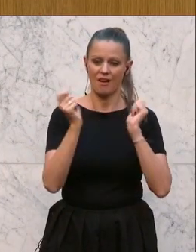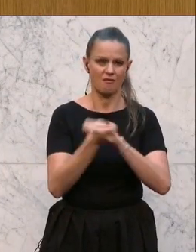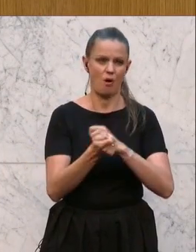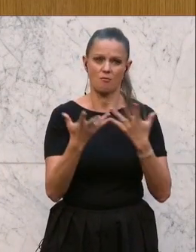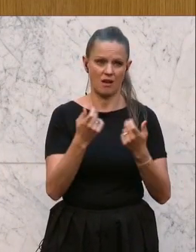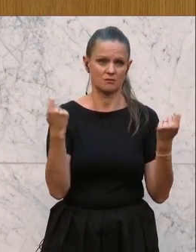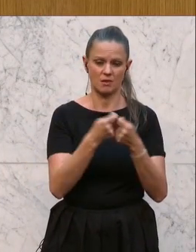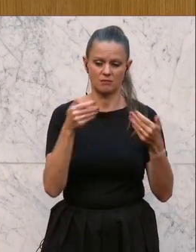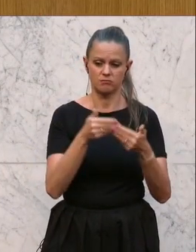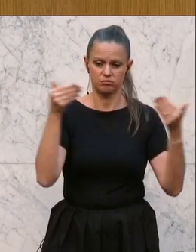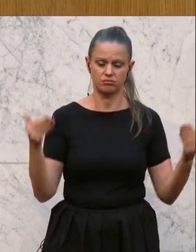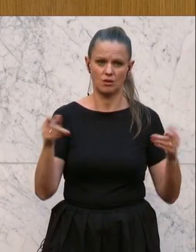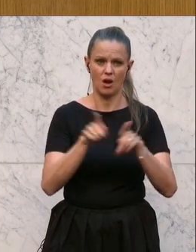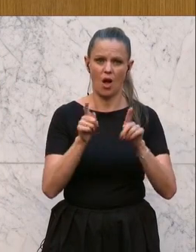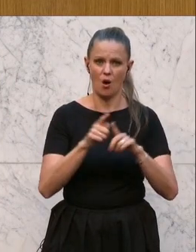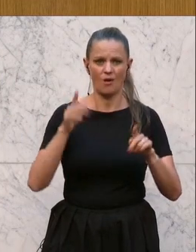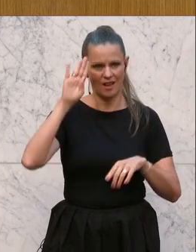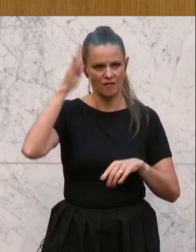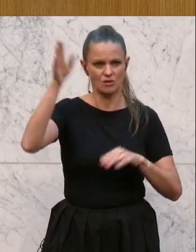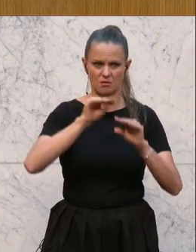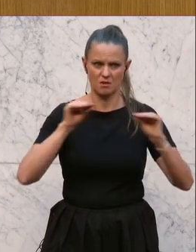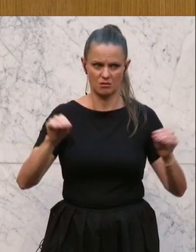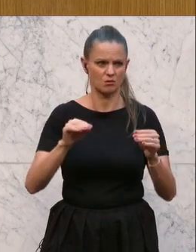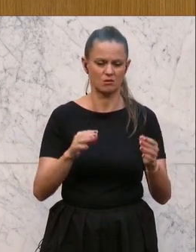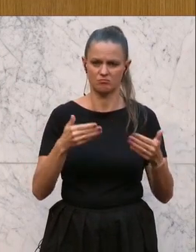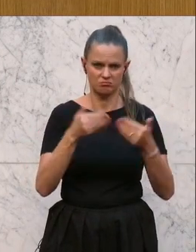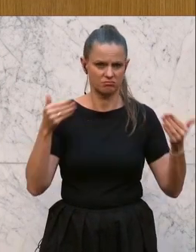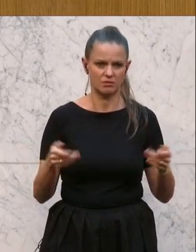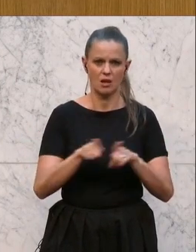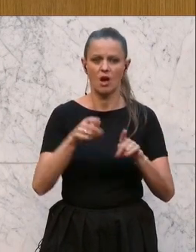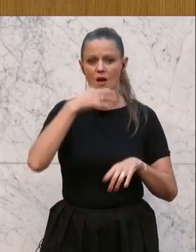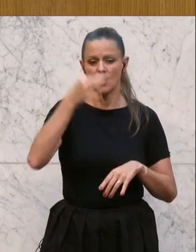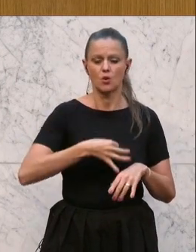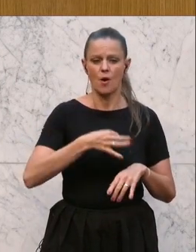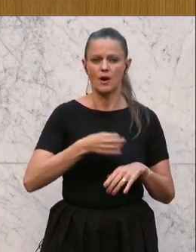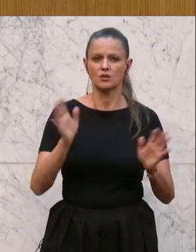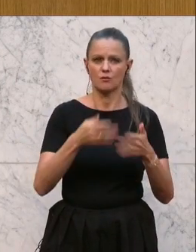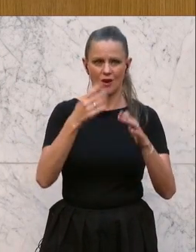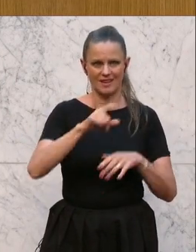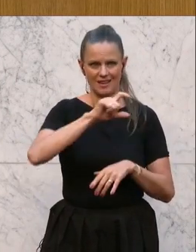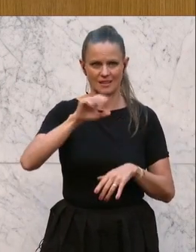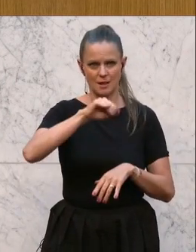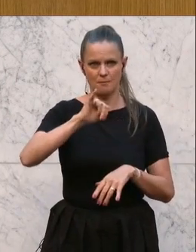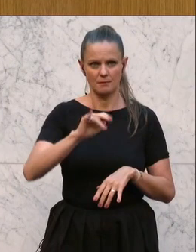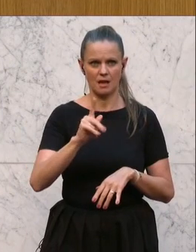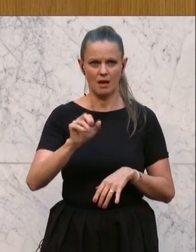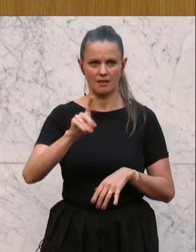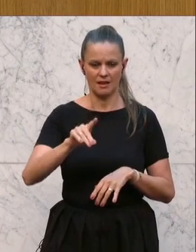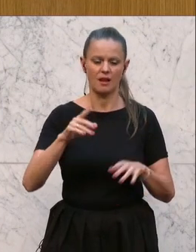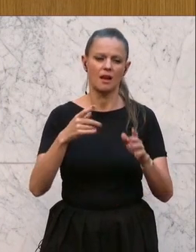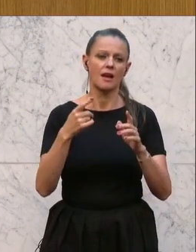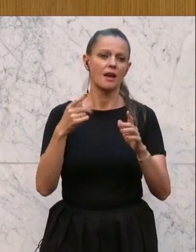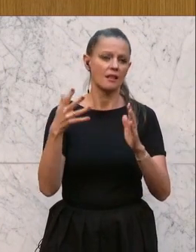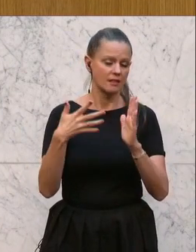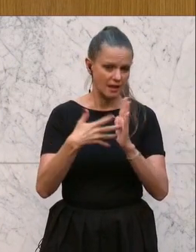evaluierten pädagogischen Innovationen. Damit sind wahrscheinlich die Deutschförderklassen, die MKT-Tests, die Sommerschule und so weiter gemeint.